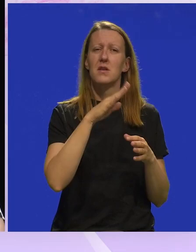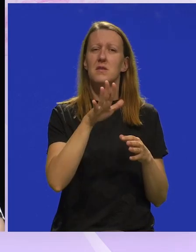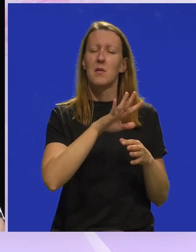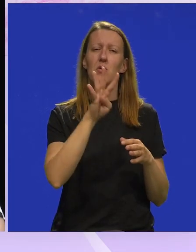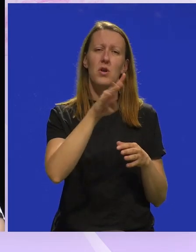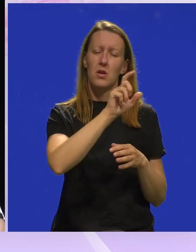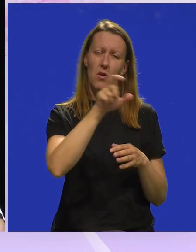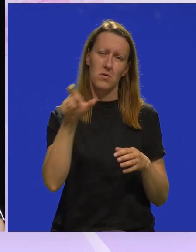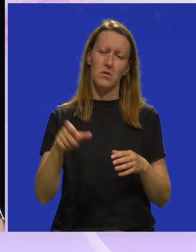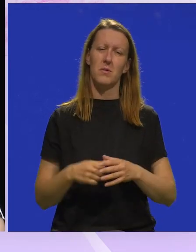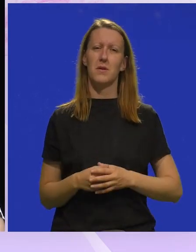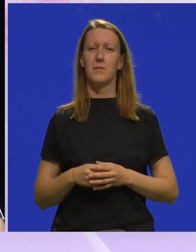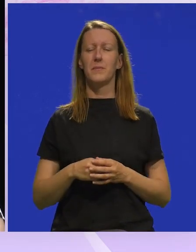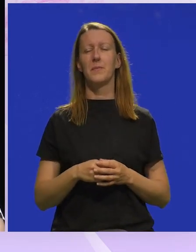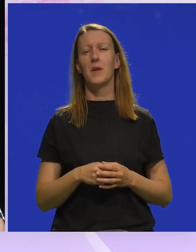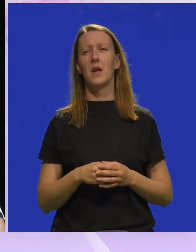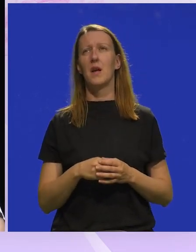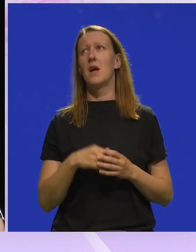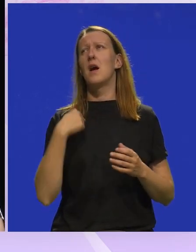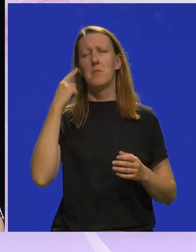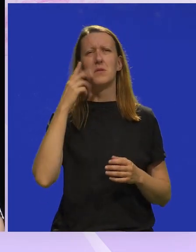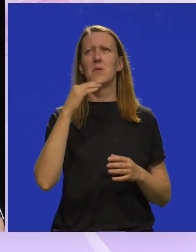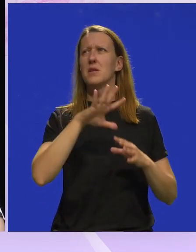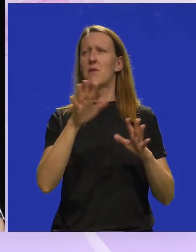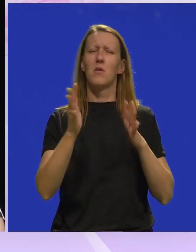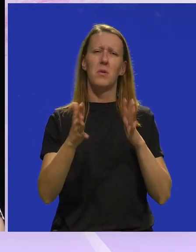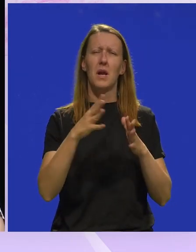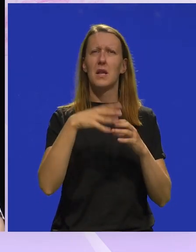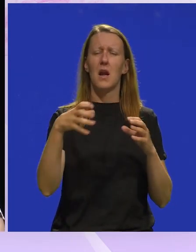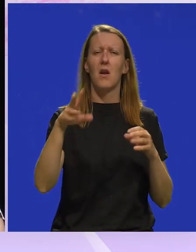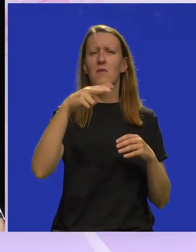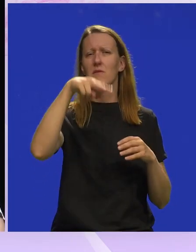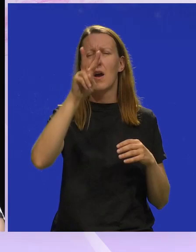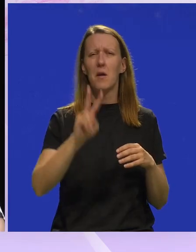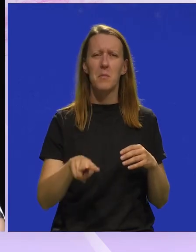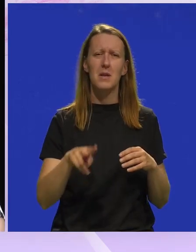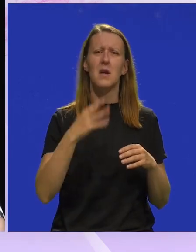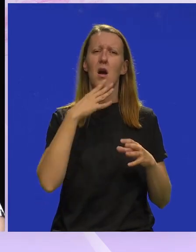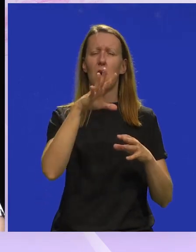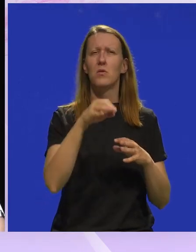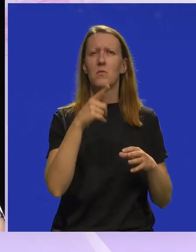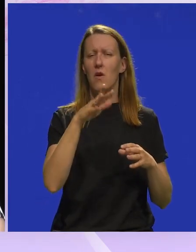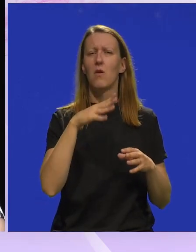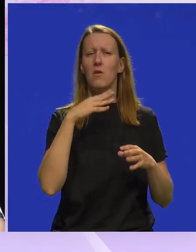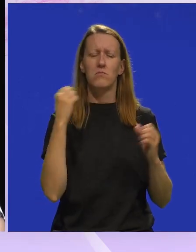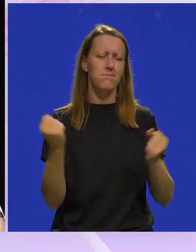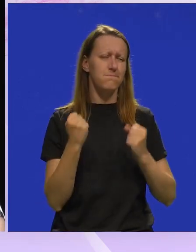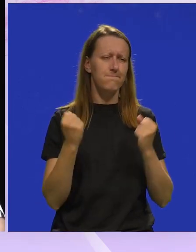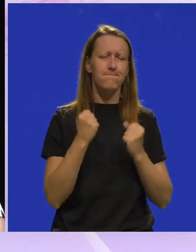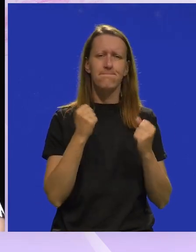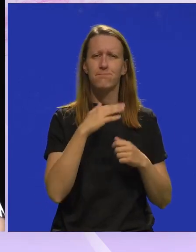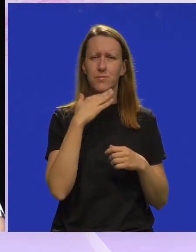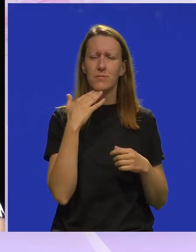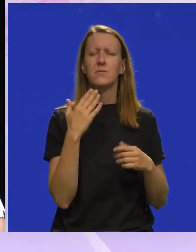samo četiri glumca? Pa ja mislim da je sve od prilike trajalo dva mjeseca ako uzmem ovako intenzivnih proba,